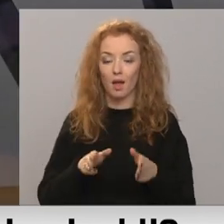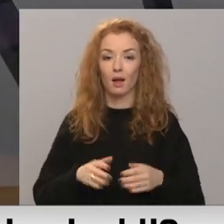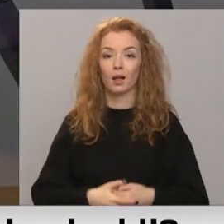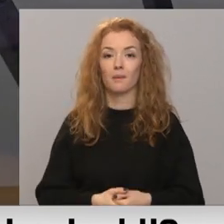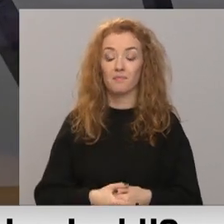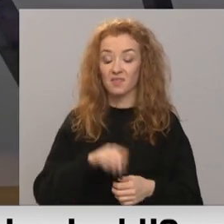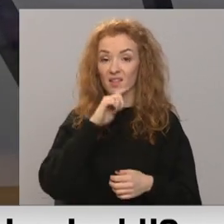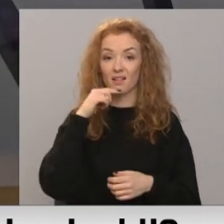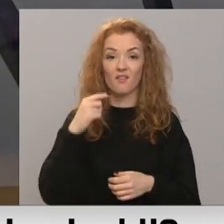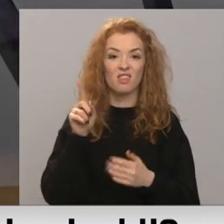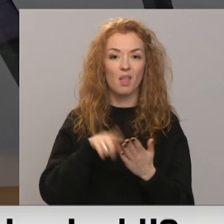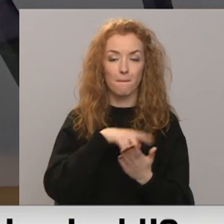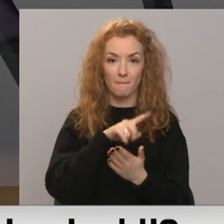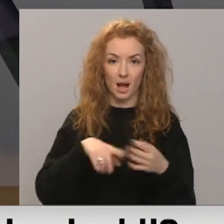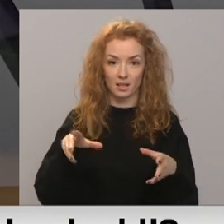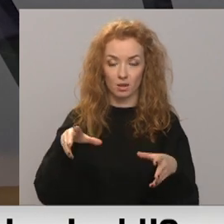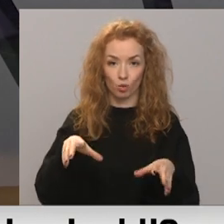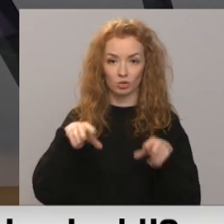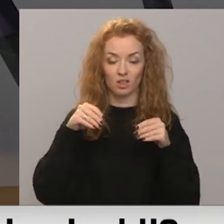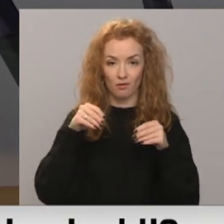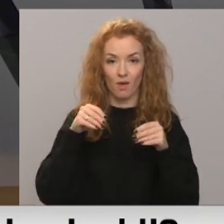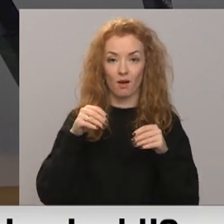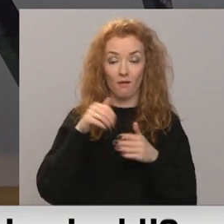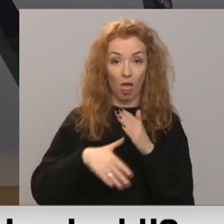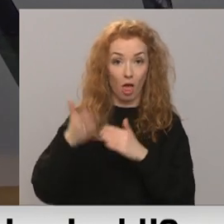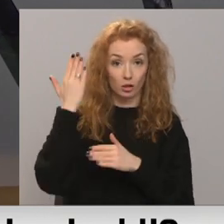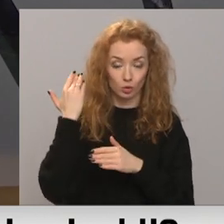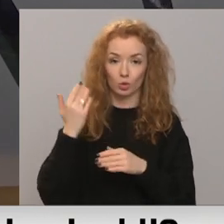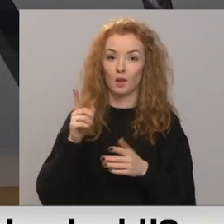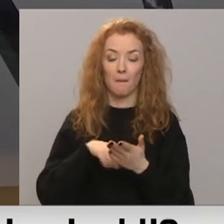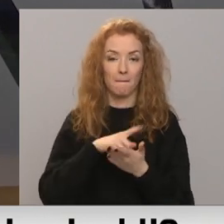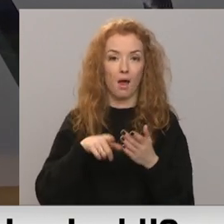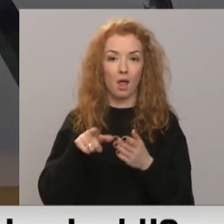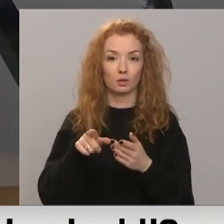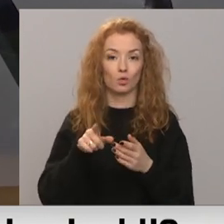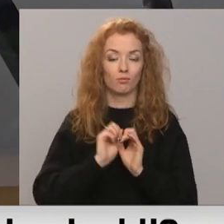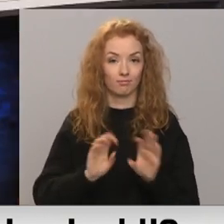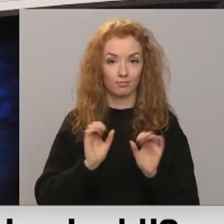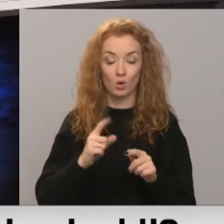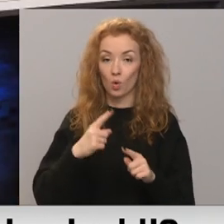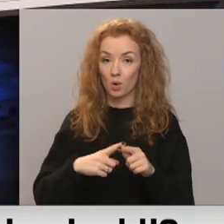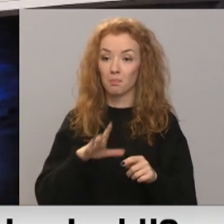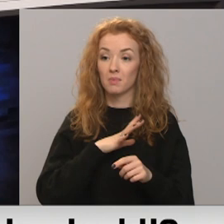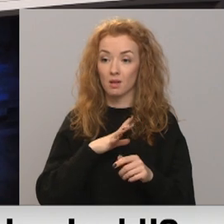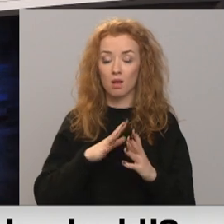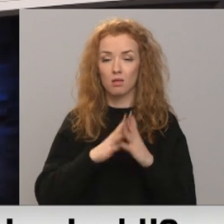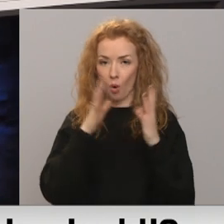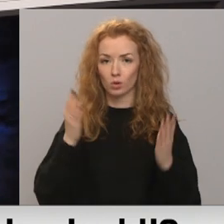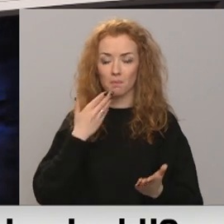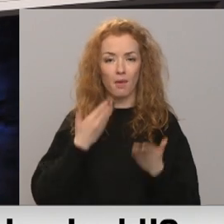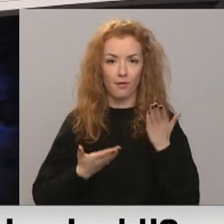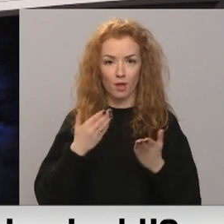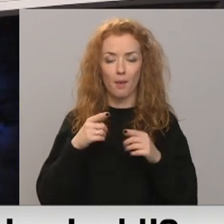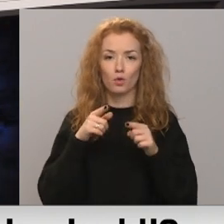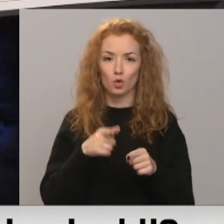Krievija nepareiz interpretē vēsturi vai to izmanto un pāraksta. Protams, ir bijuši vairāk mēģinājumi